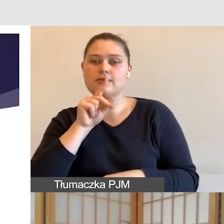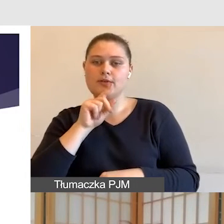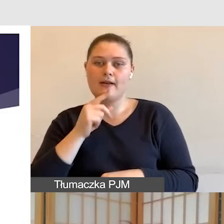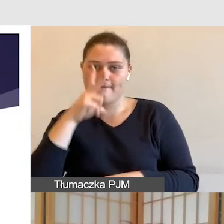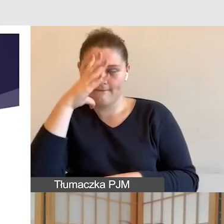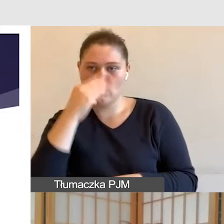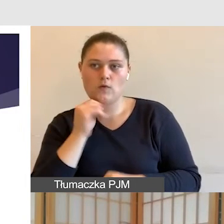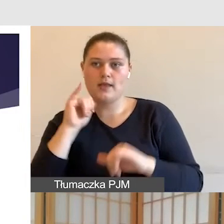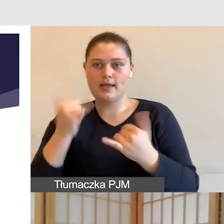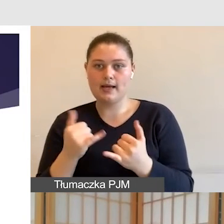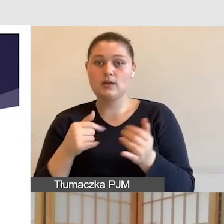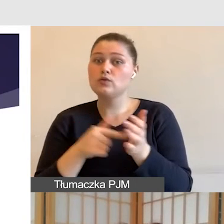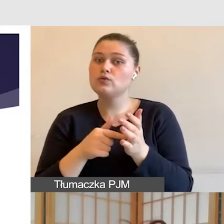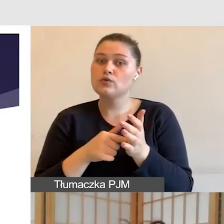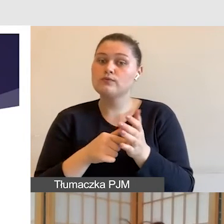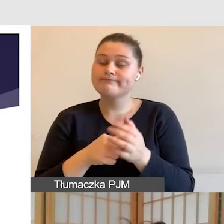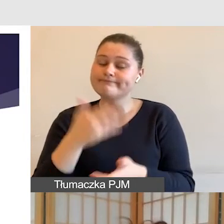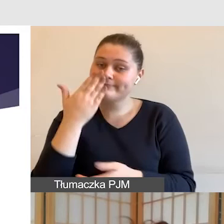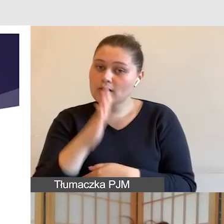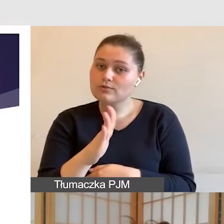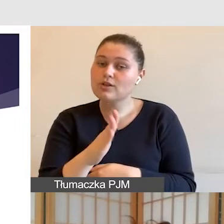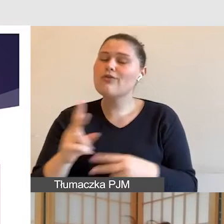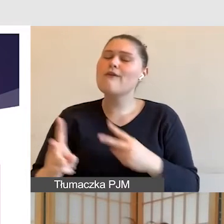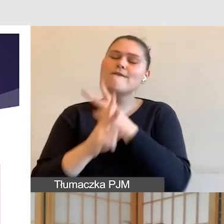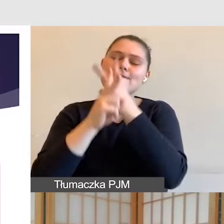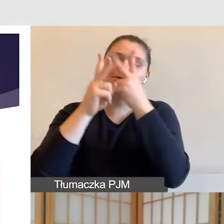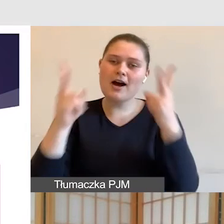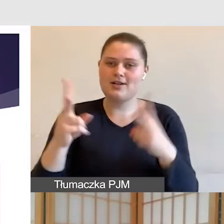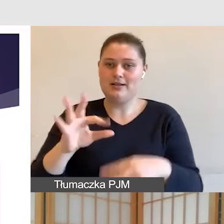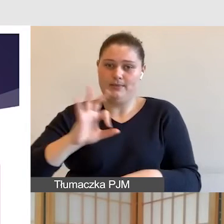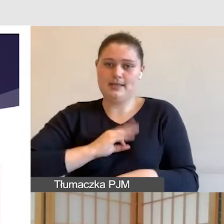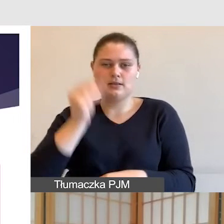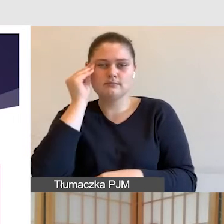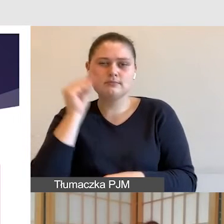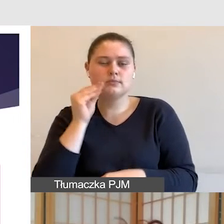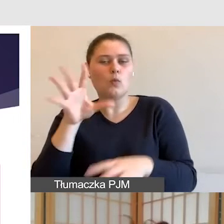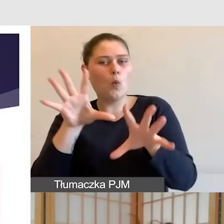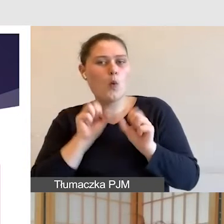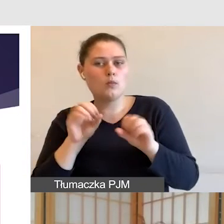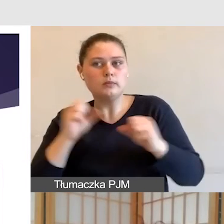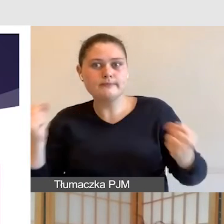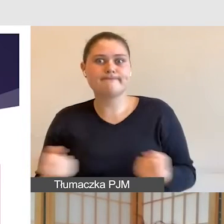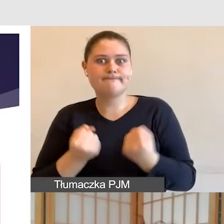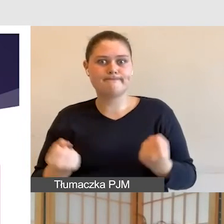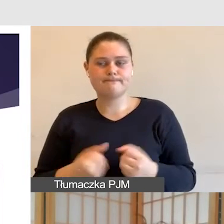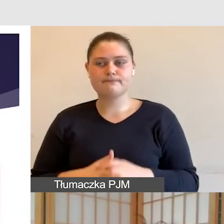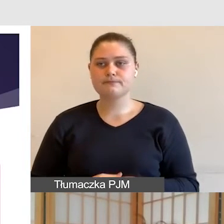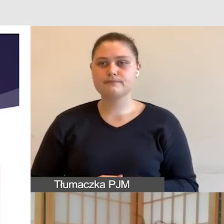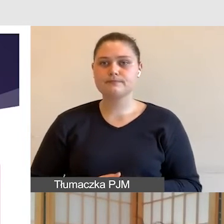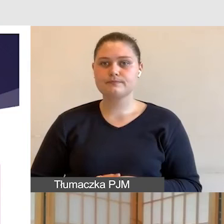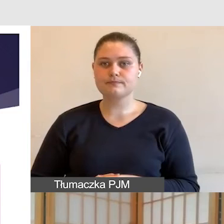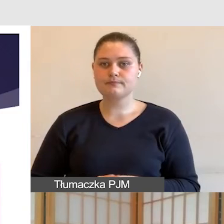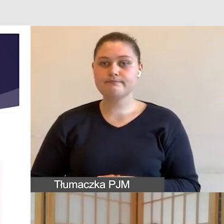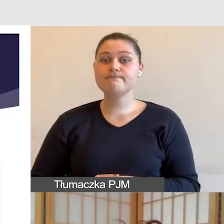ważna jest ta komunikacja, która angażuje nasze zmysły. Mówiąc tutaj o organizacji